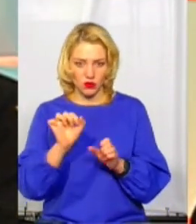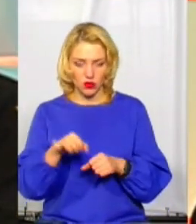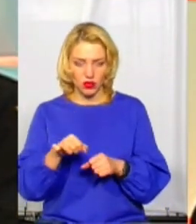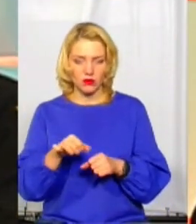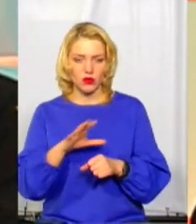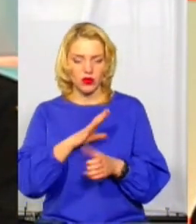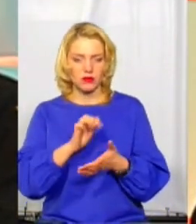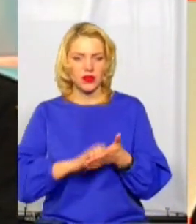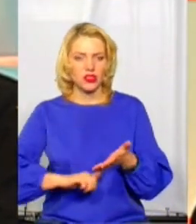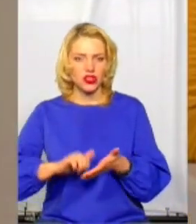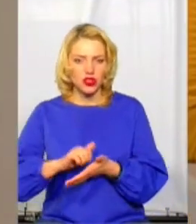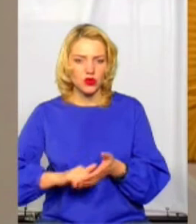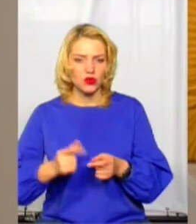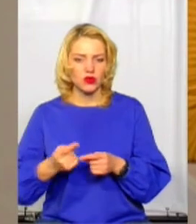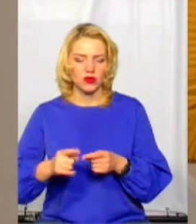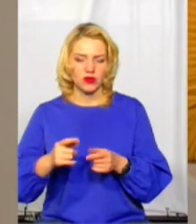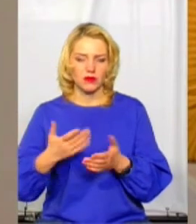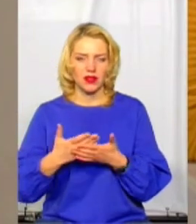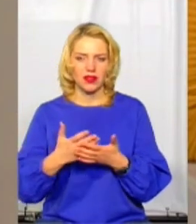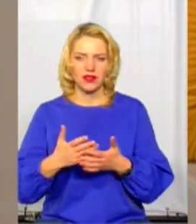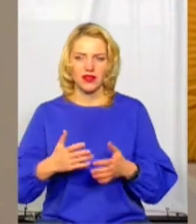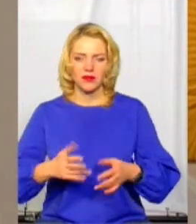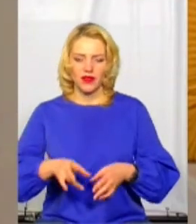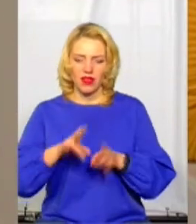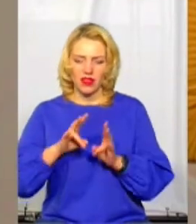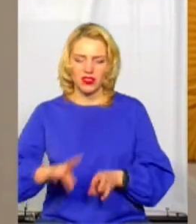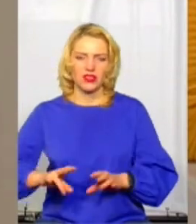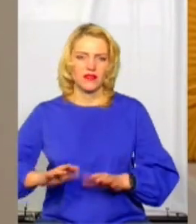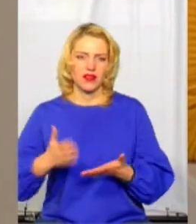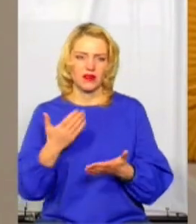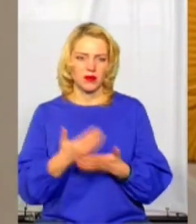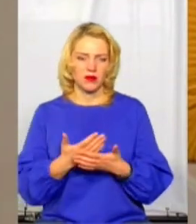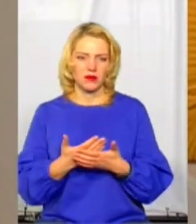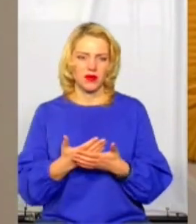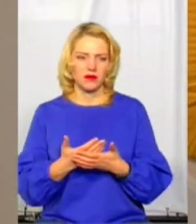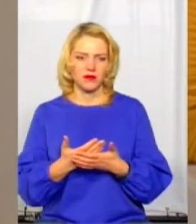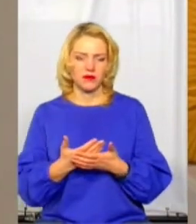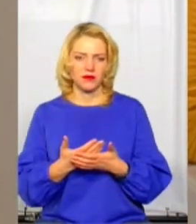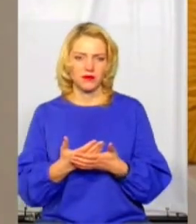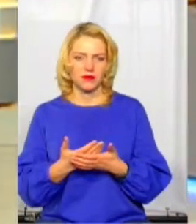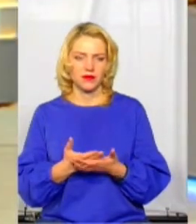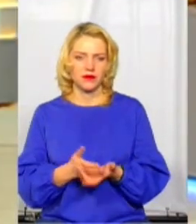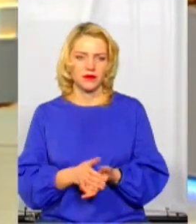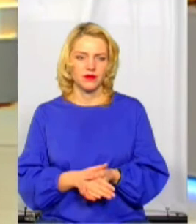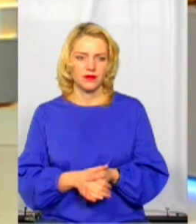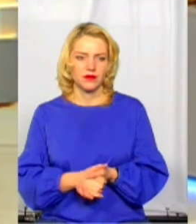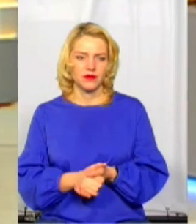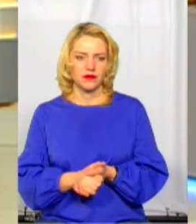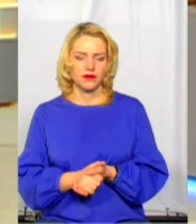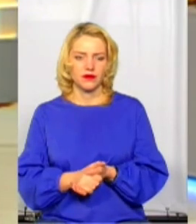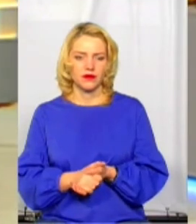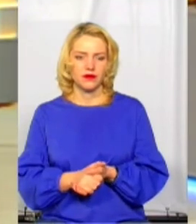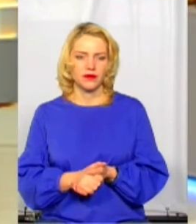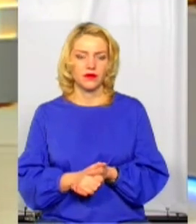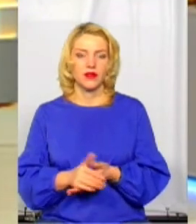стати причиною якогось такого нещасного випадку, інциденту? Скажімо, на Резвене, про це? Звичайно, може,